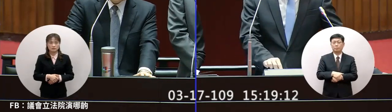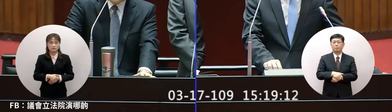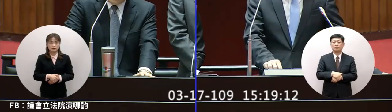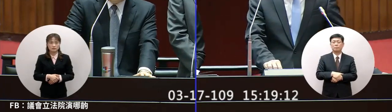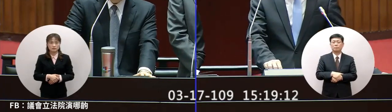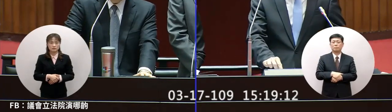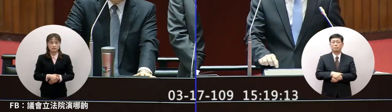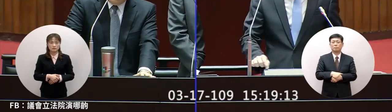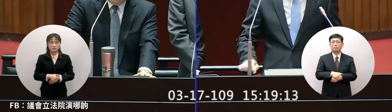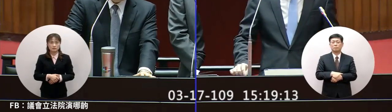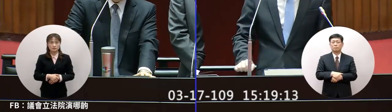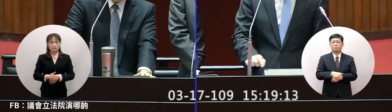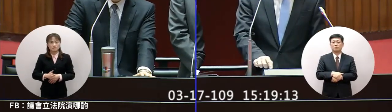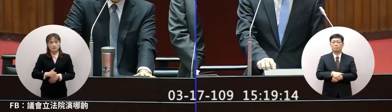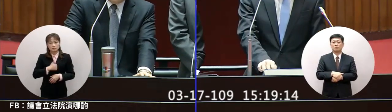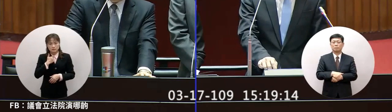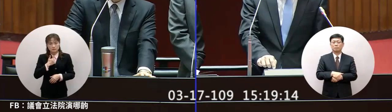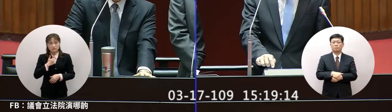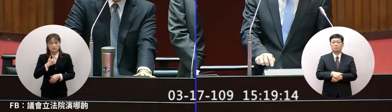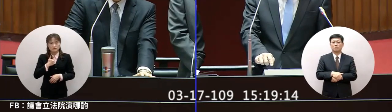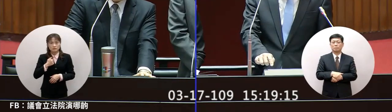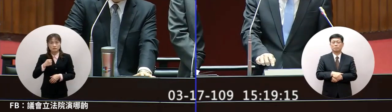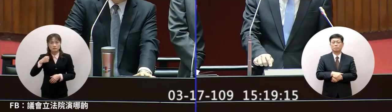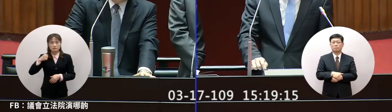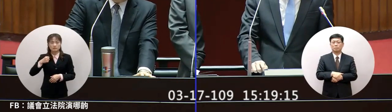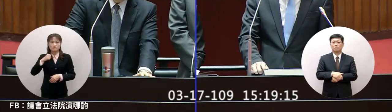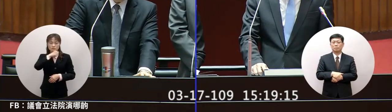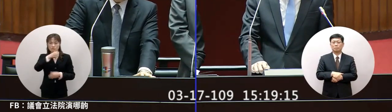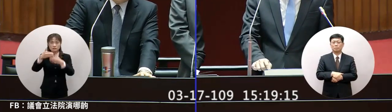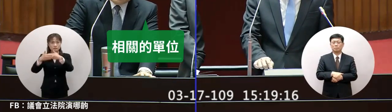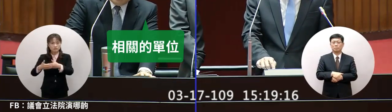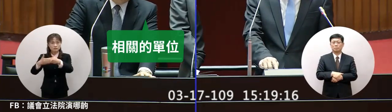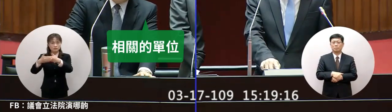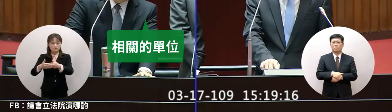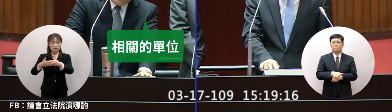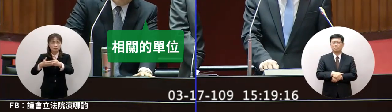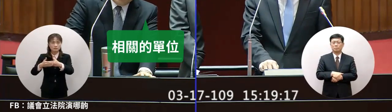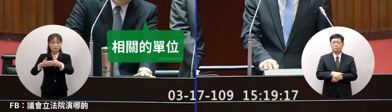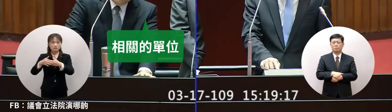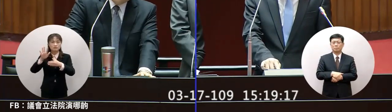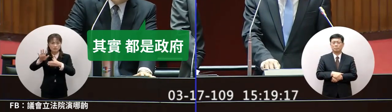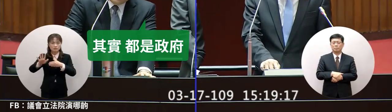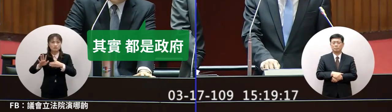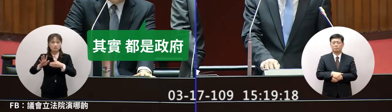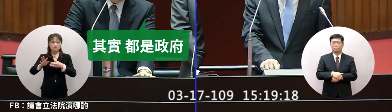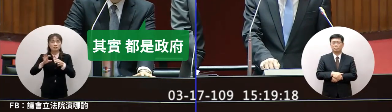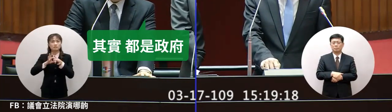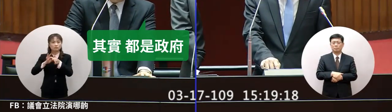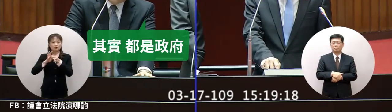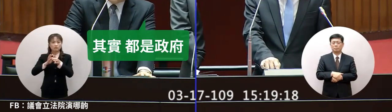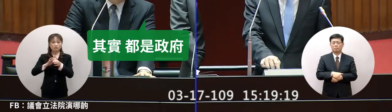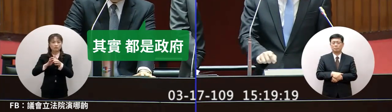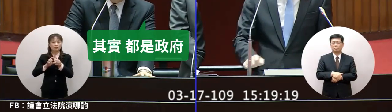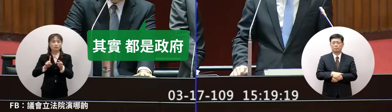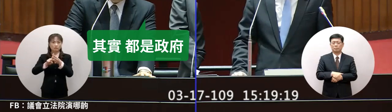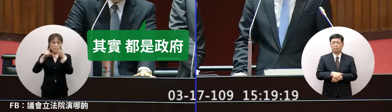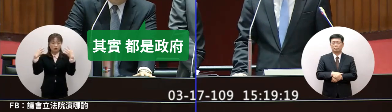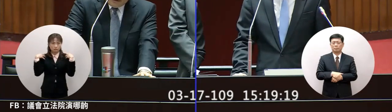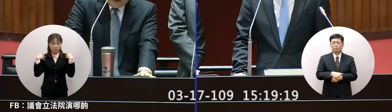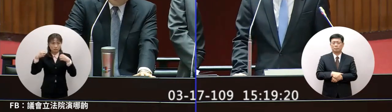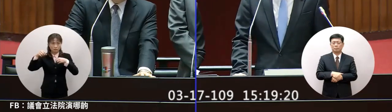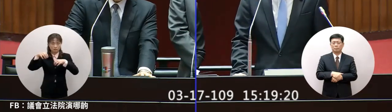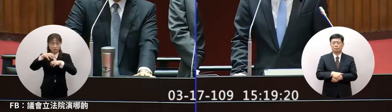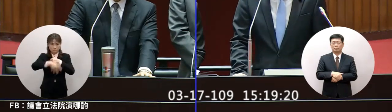我們事實上兩邊雖然中間都有相關的單位其實都是政府